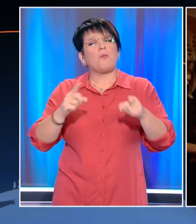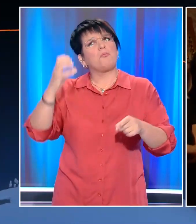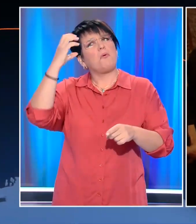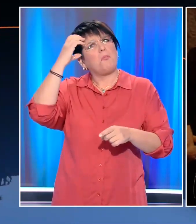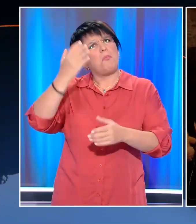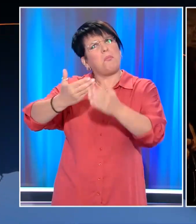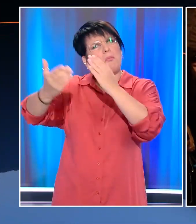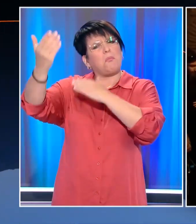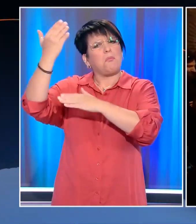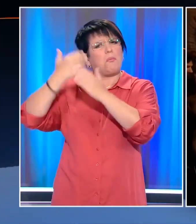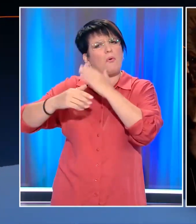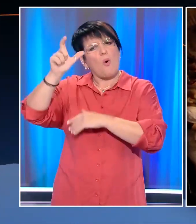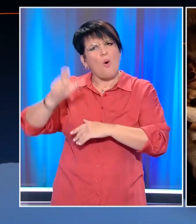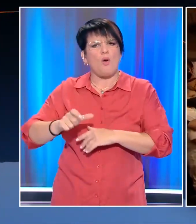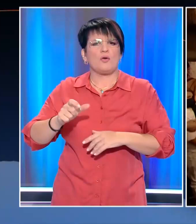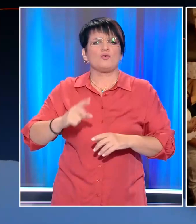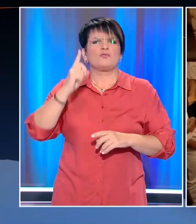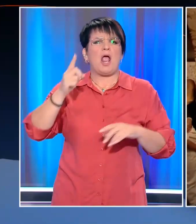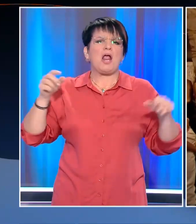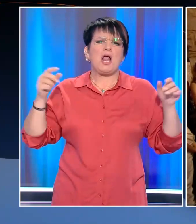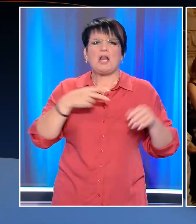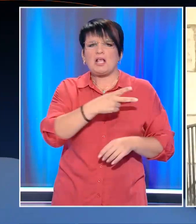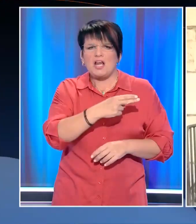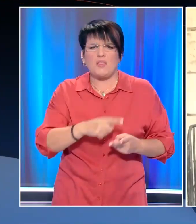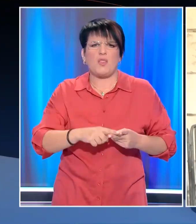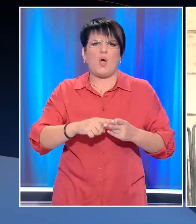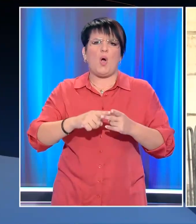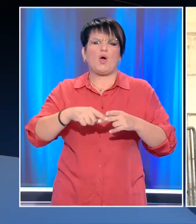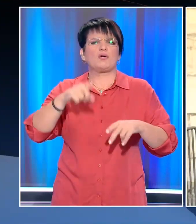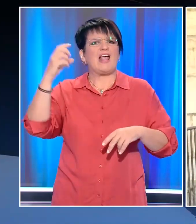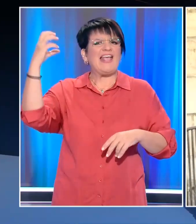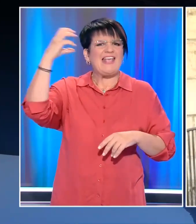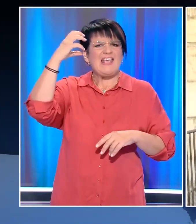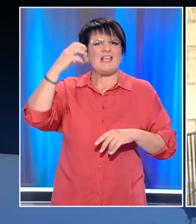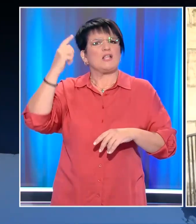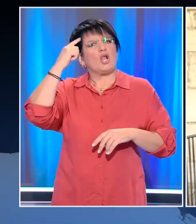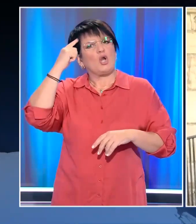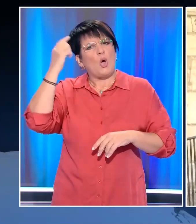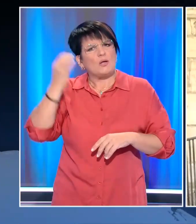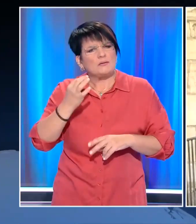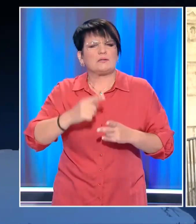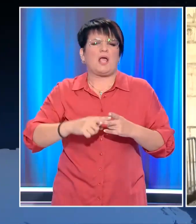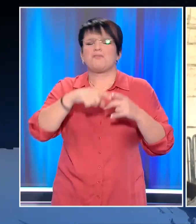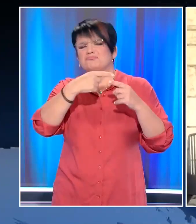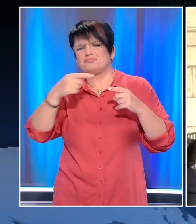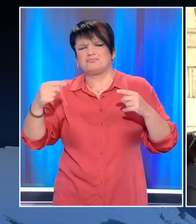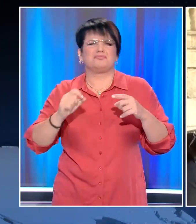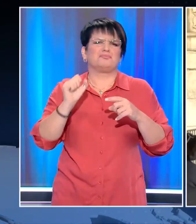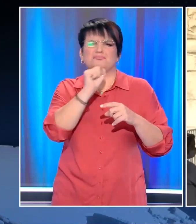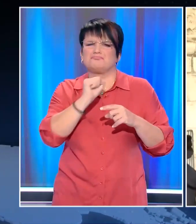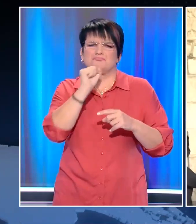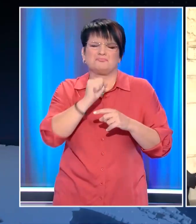συνέθεσε. Ο ίδιος και ερμήνευσε το ένα το χελιδόνι της δικαιοσύνης ήλια εννοητέ και επικρατεί ένα